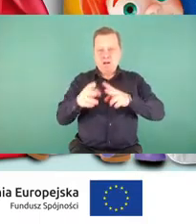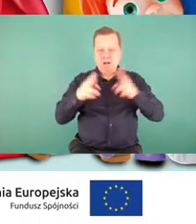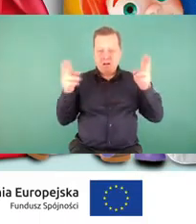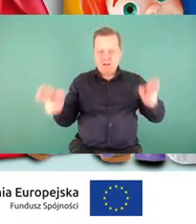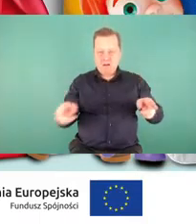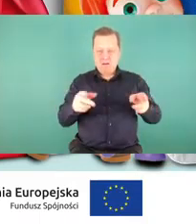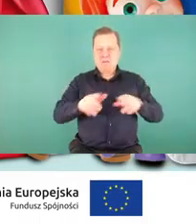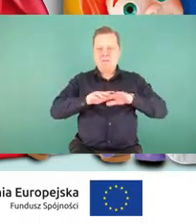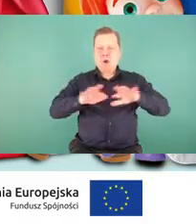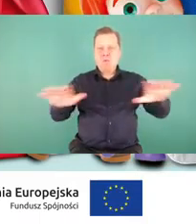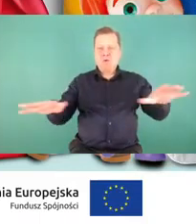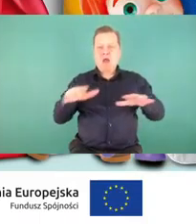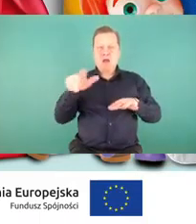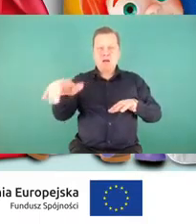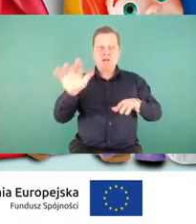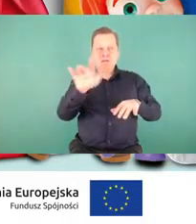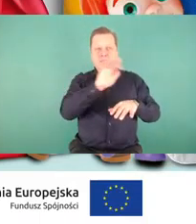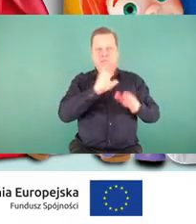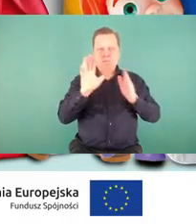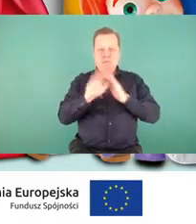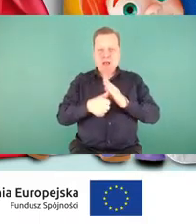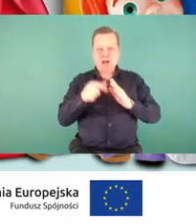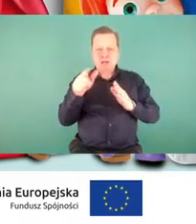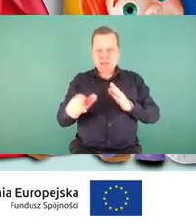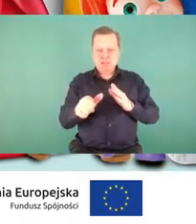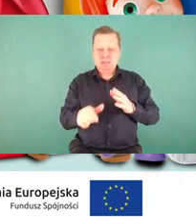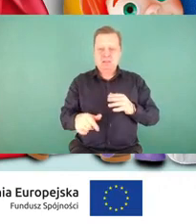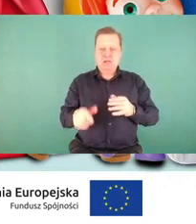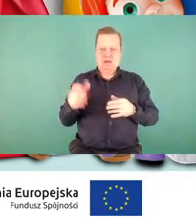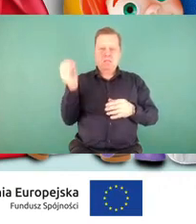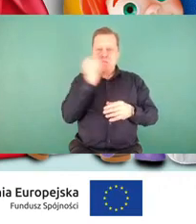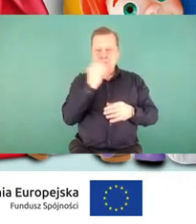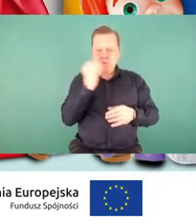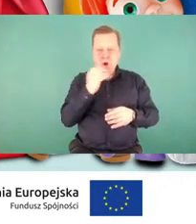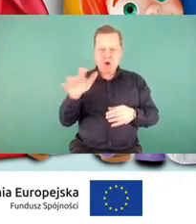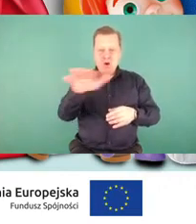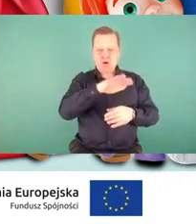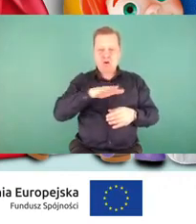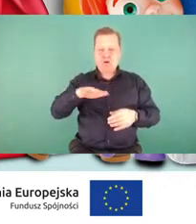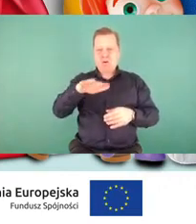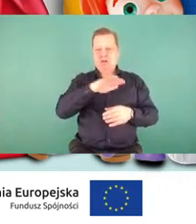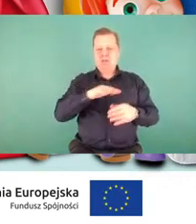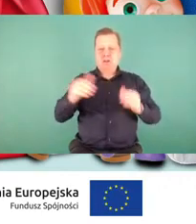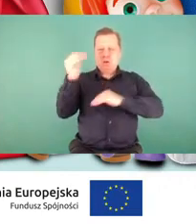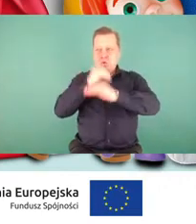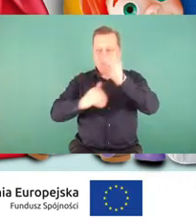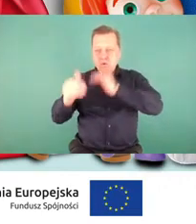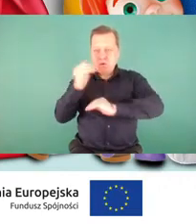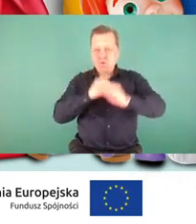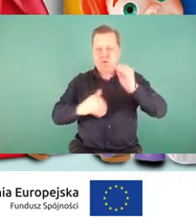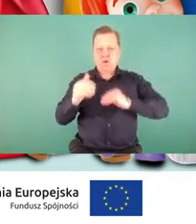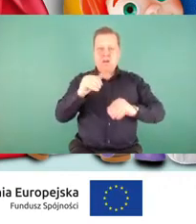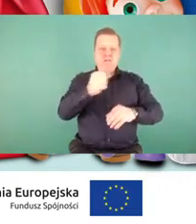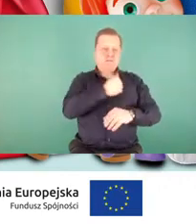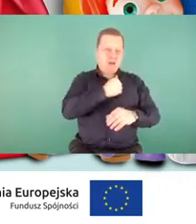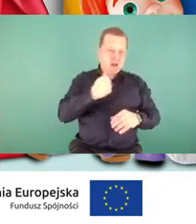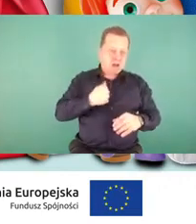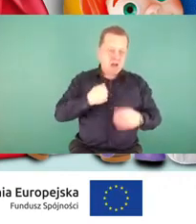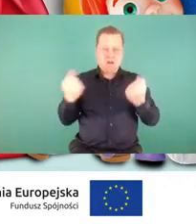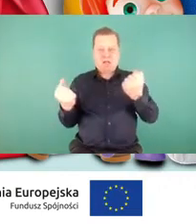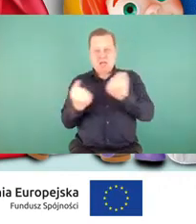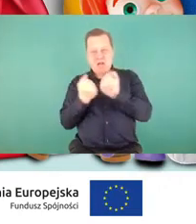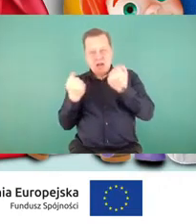popularnych miastach, miasteczkach nadmorskich, górskich, ale również w Warszawie czy Krakowie.